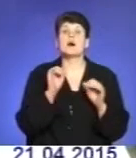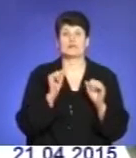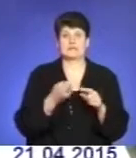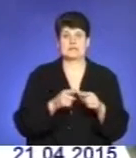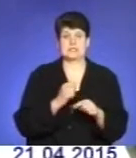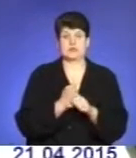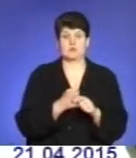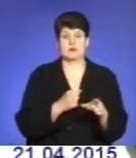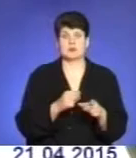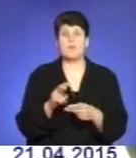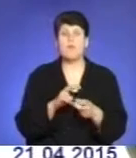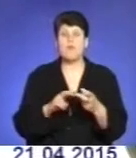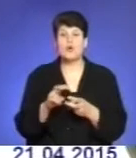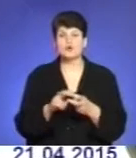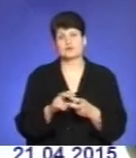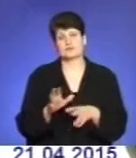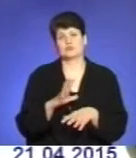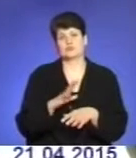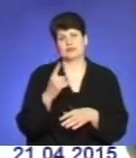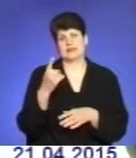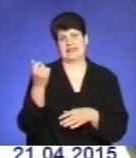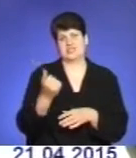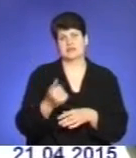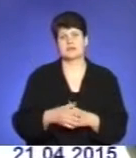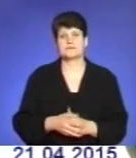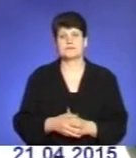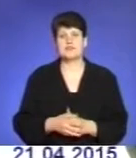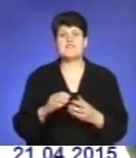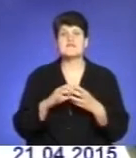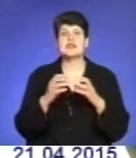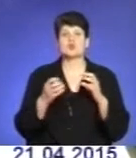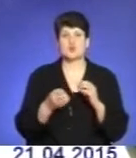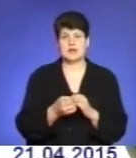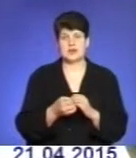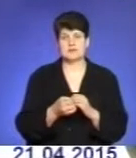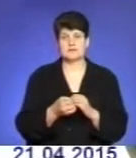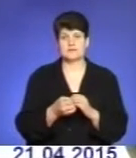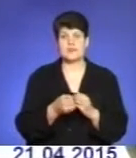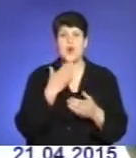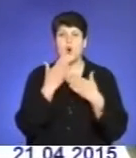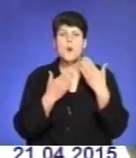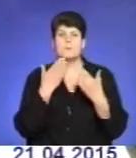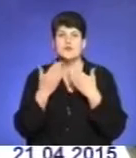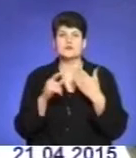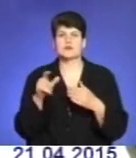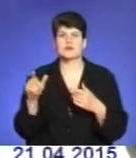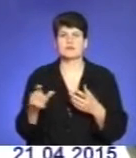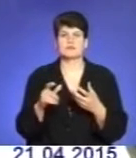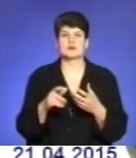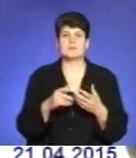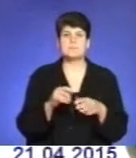Пошуки нас зайняли фактично тиждень, в результаті опитування громадян, в результаті